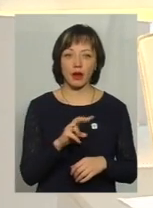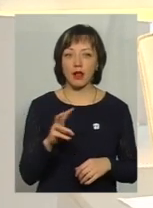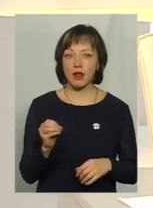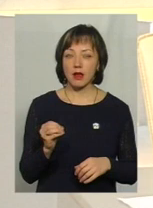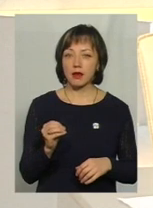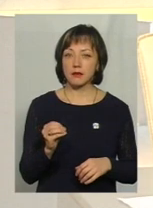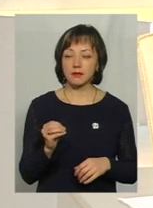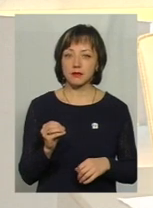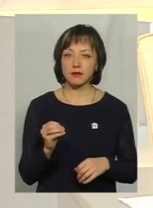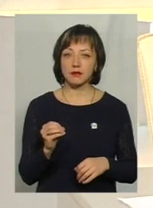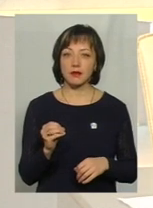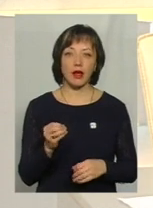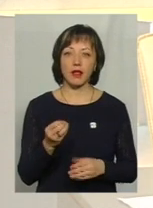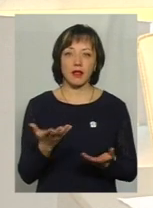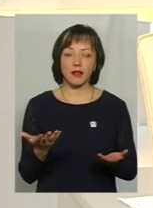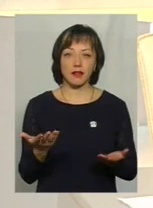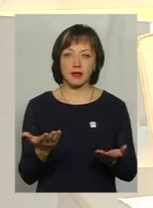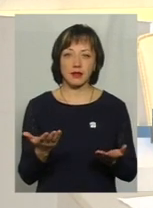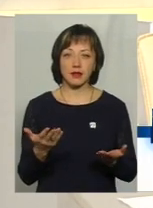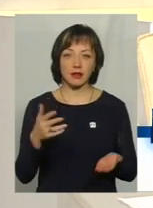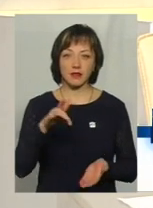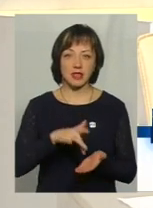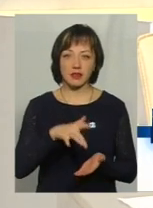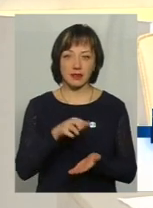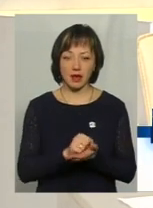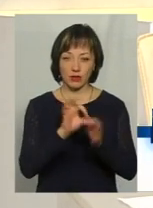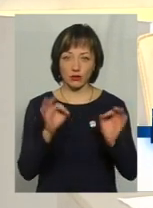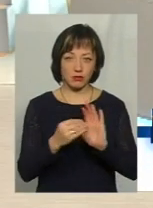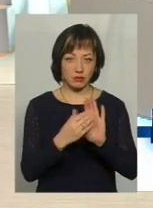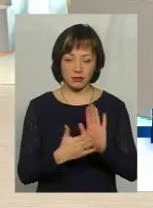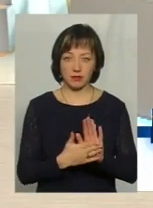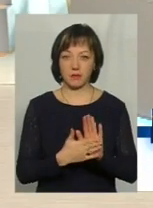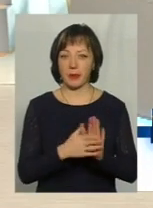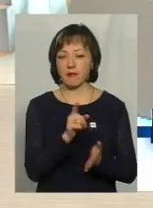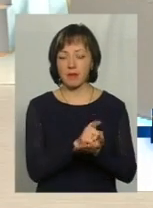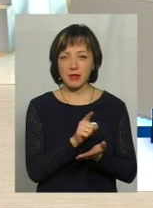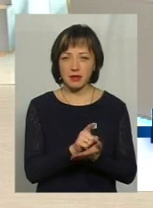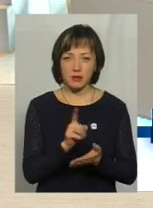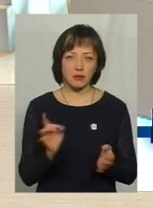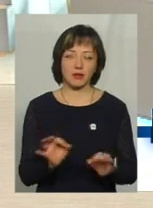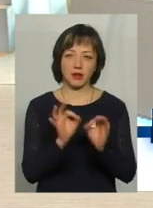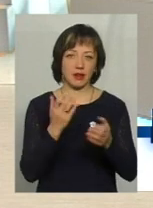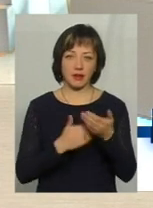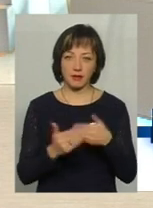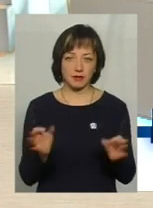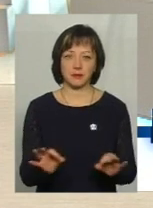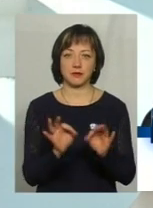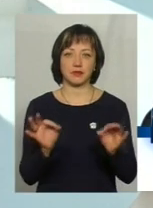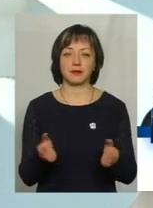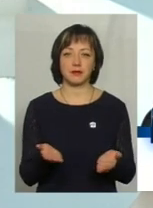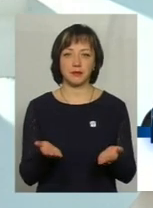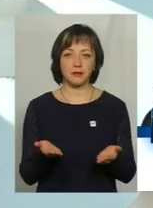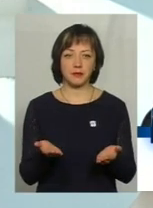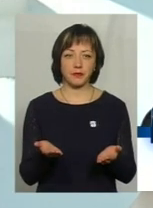не стоять в органах ніде, ні в пенсійному, вони не інваліди, вони